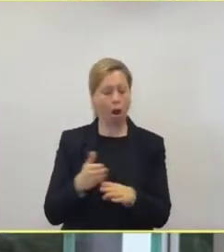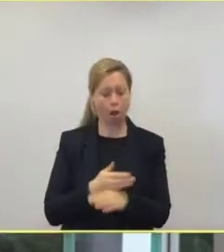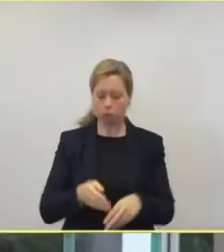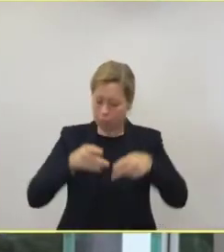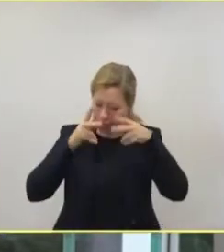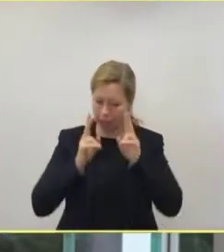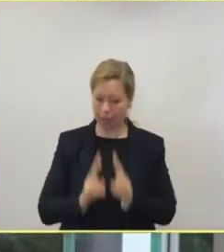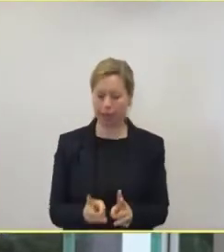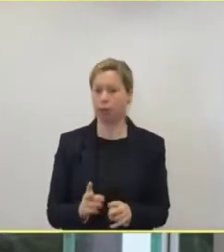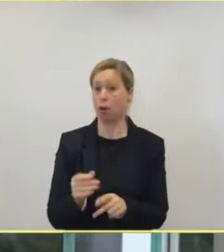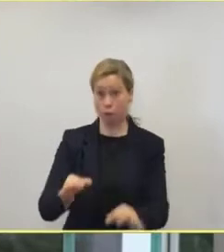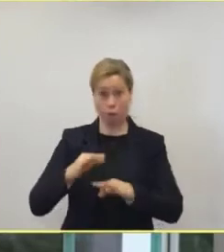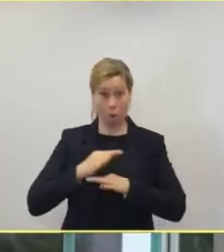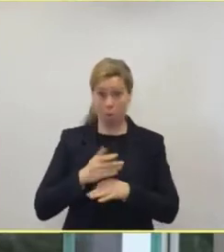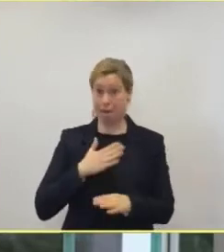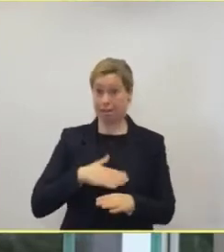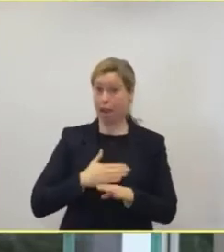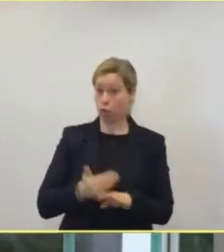gar ein bisschen überfällig.